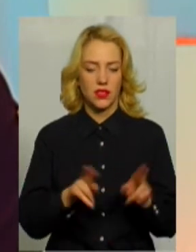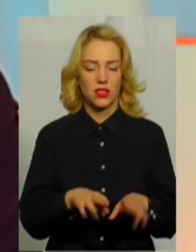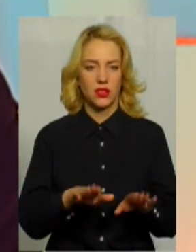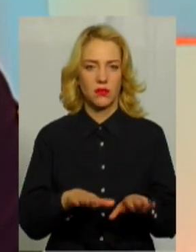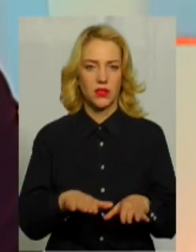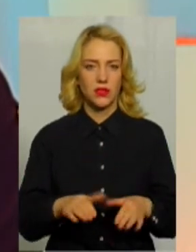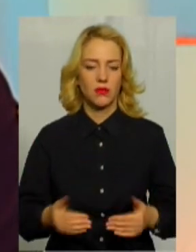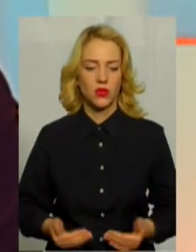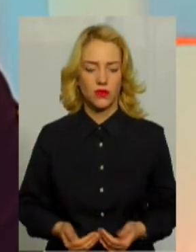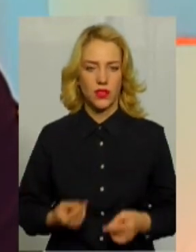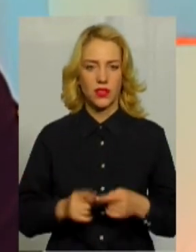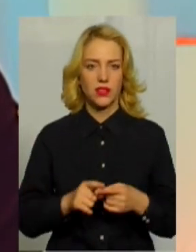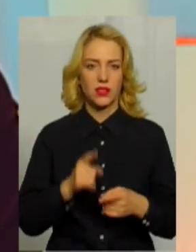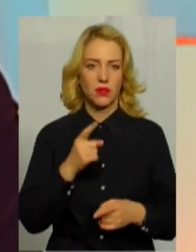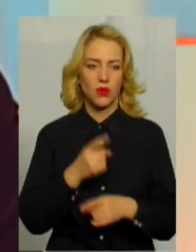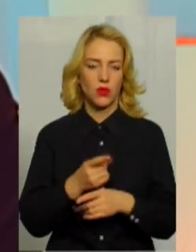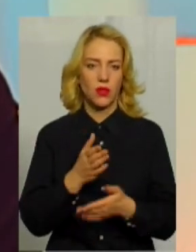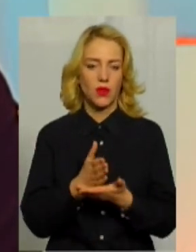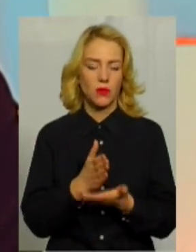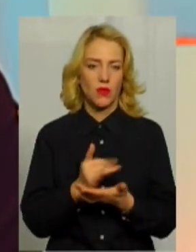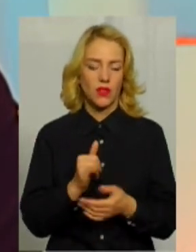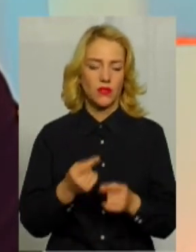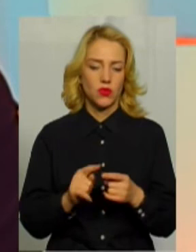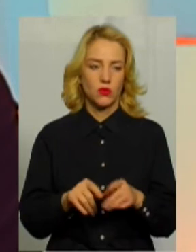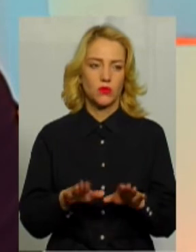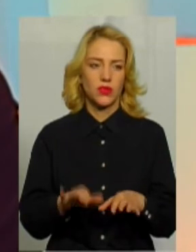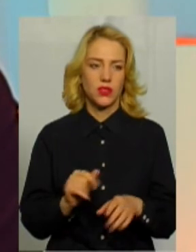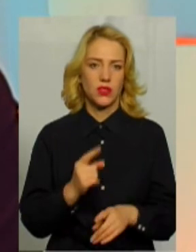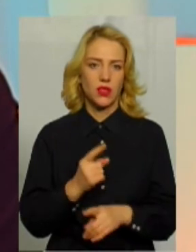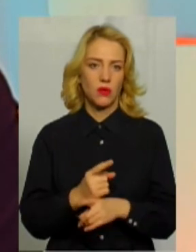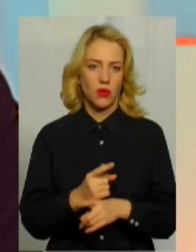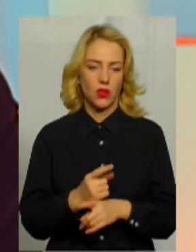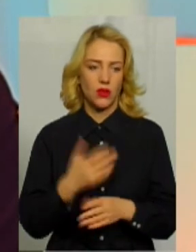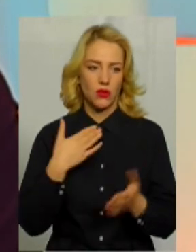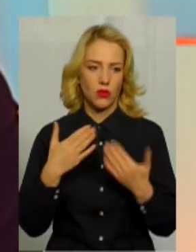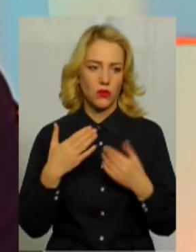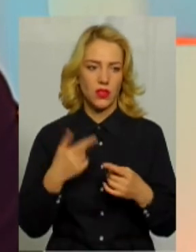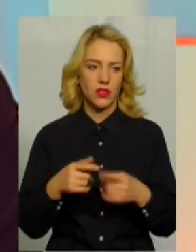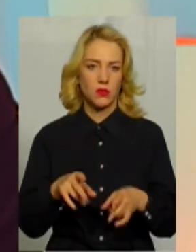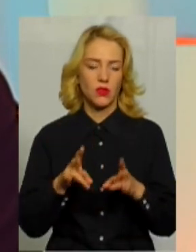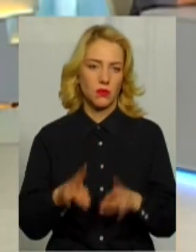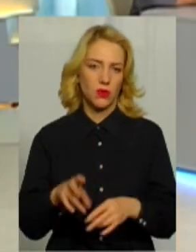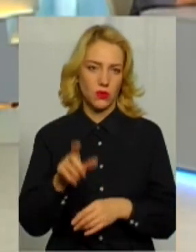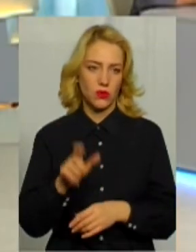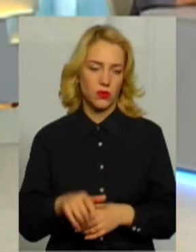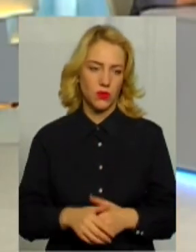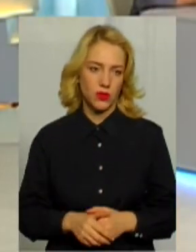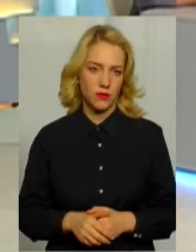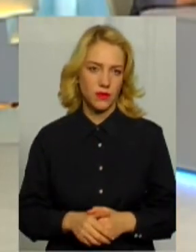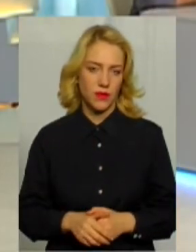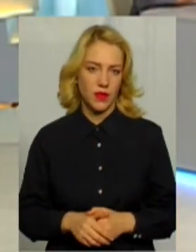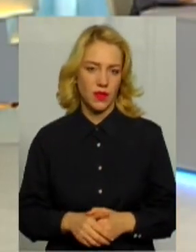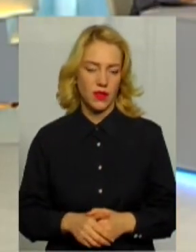заборона перебувати в цьому місті і заборона контактувати з потерпілою особою. Кривдники слухають